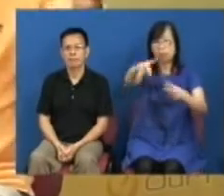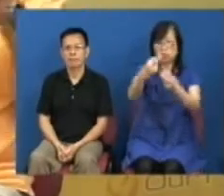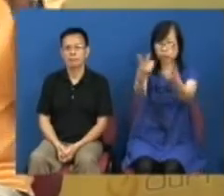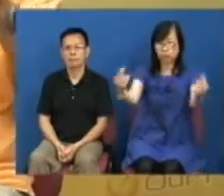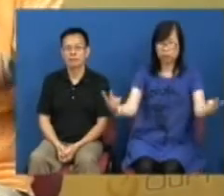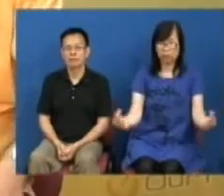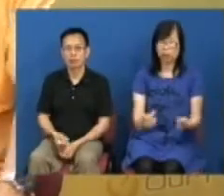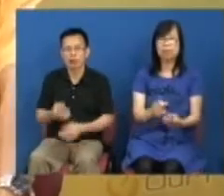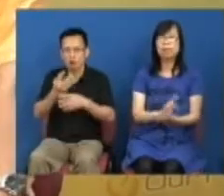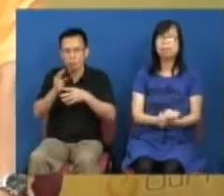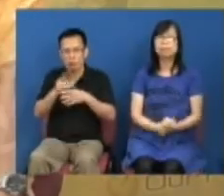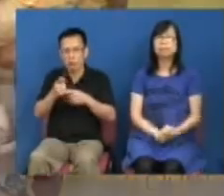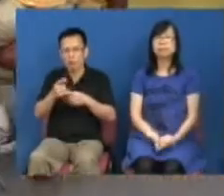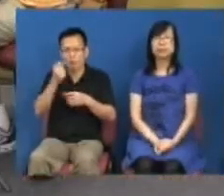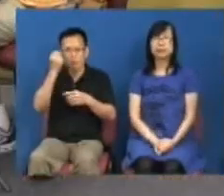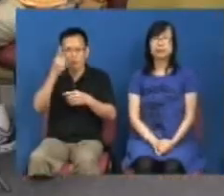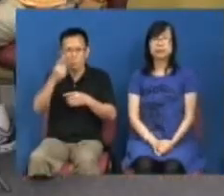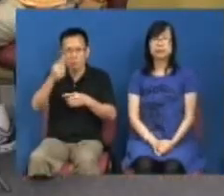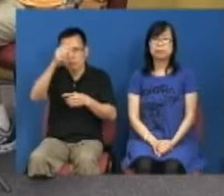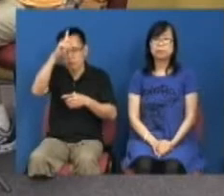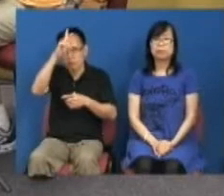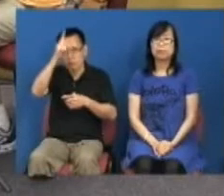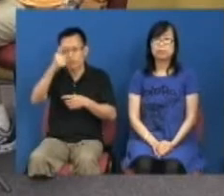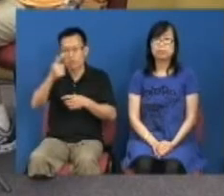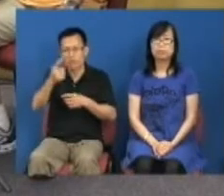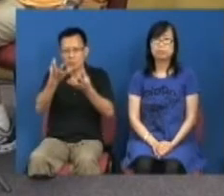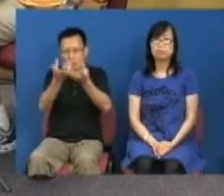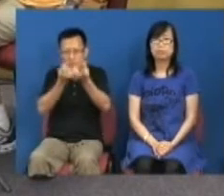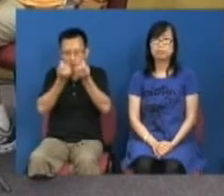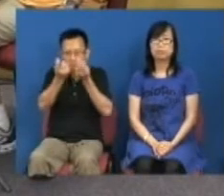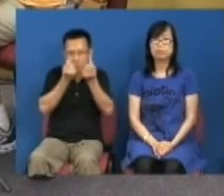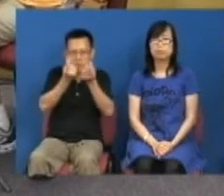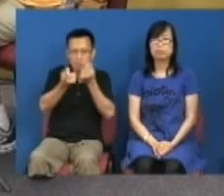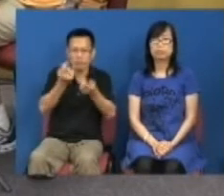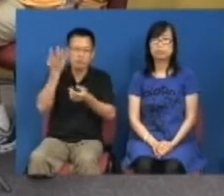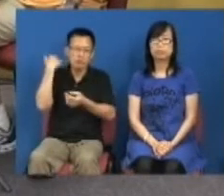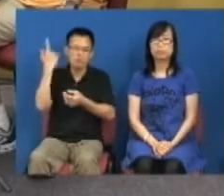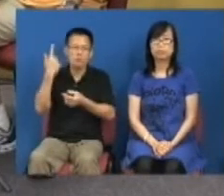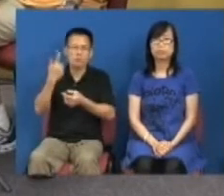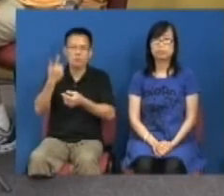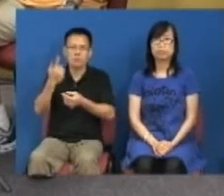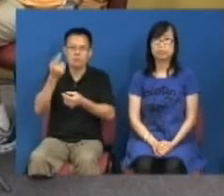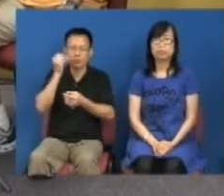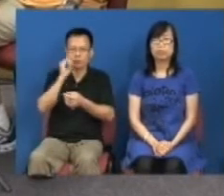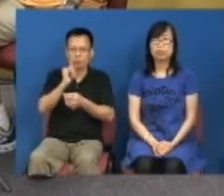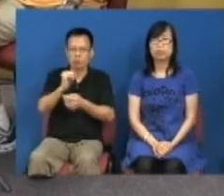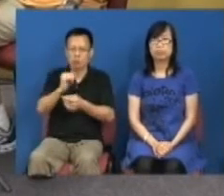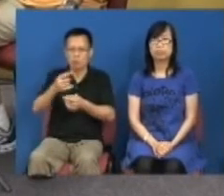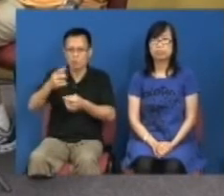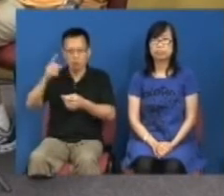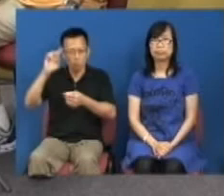所以他们就说特区政府都懂得吸收过往犯错的他都懂得去调整妖症的